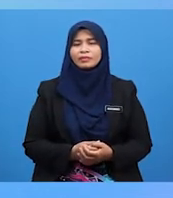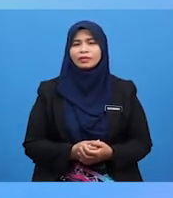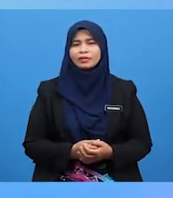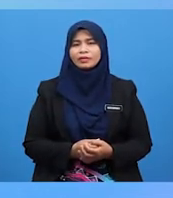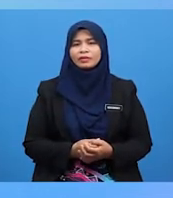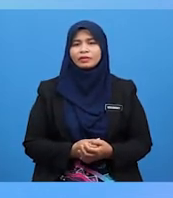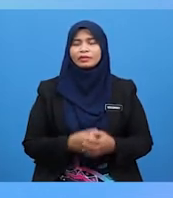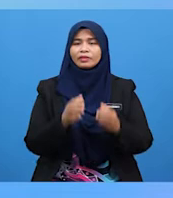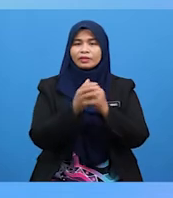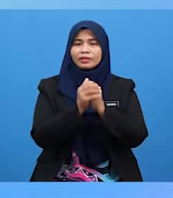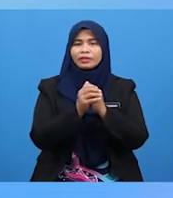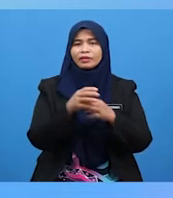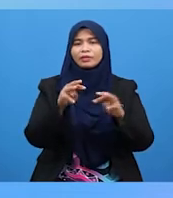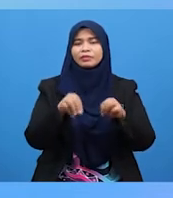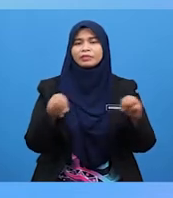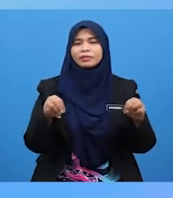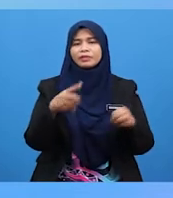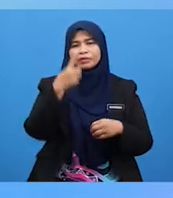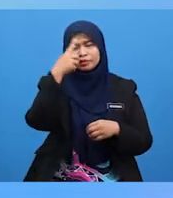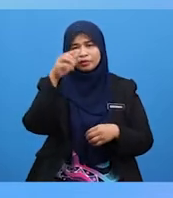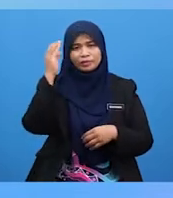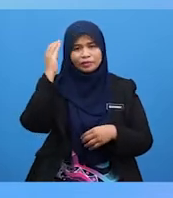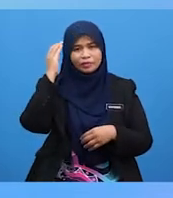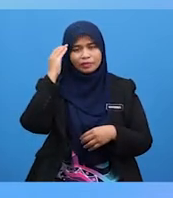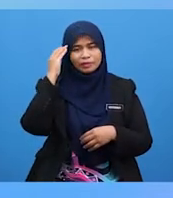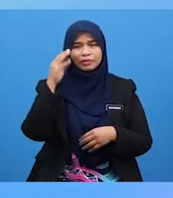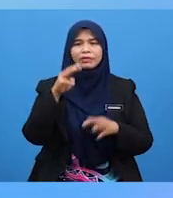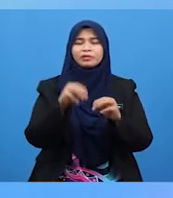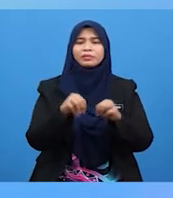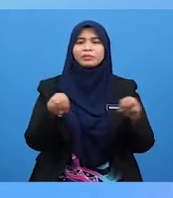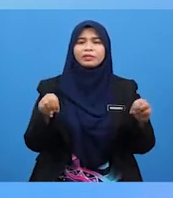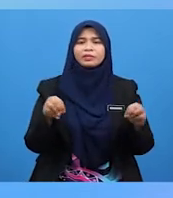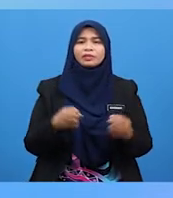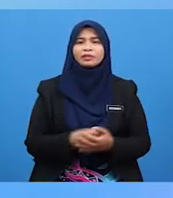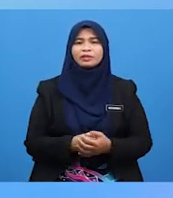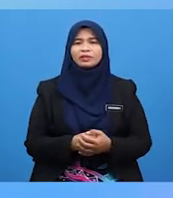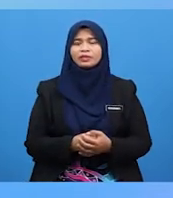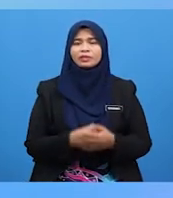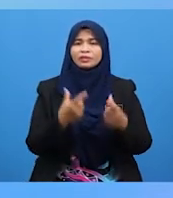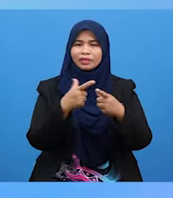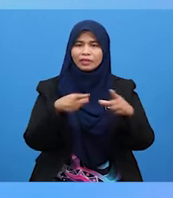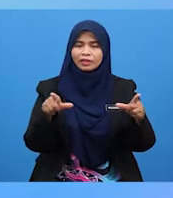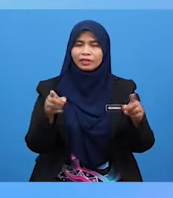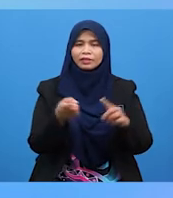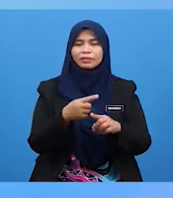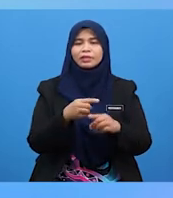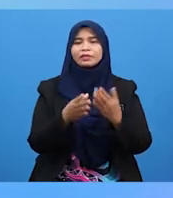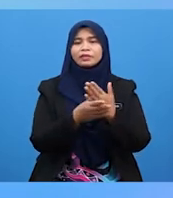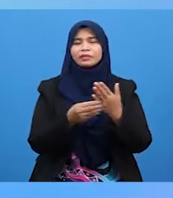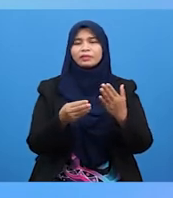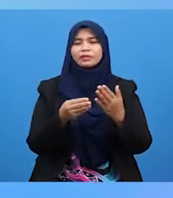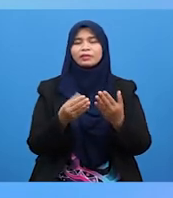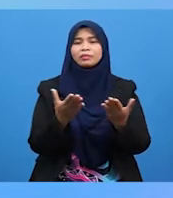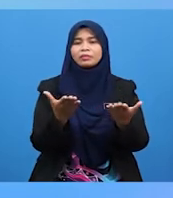Tahniah murid-murid Untuk pengetahuan murid-murid Selain daripada kemahiran